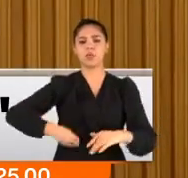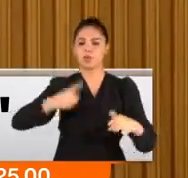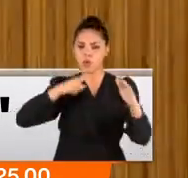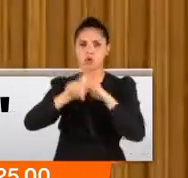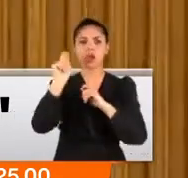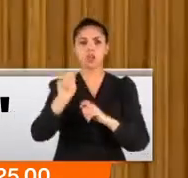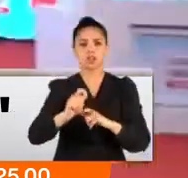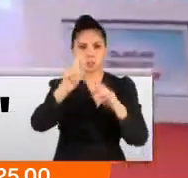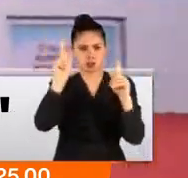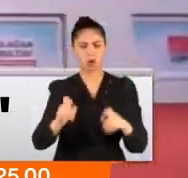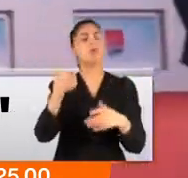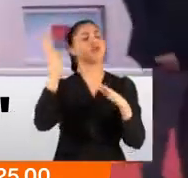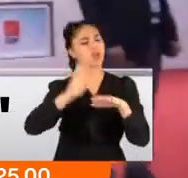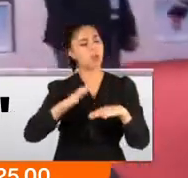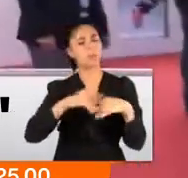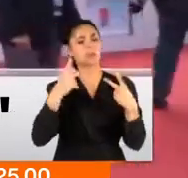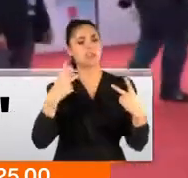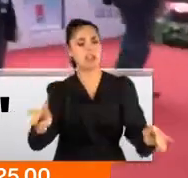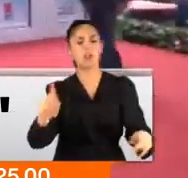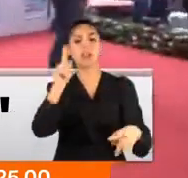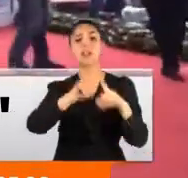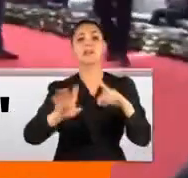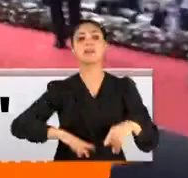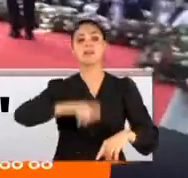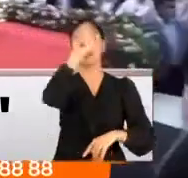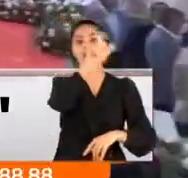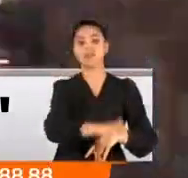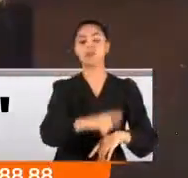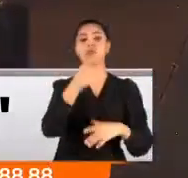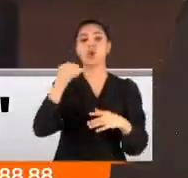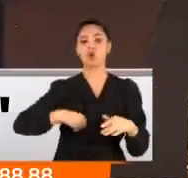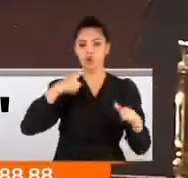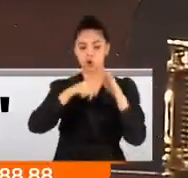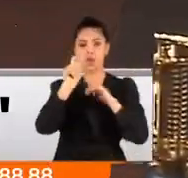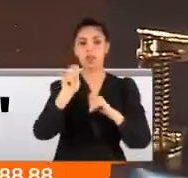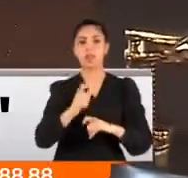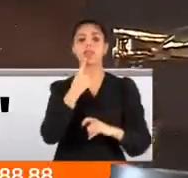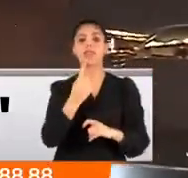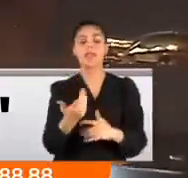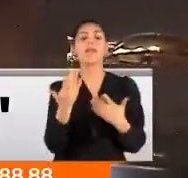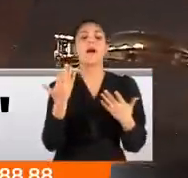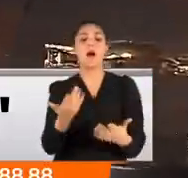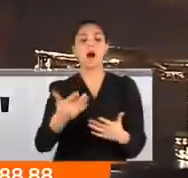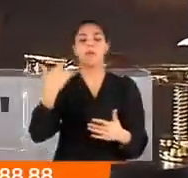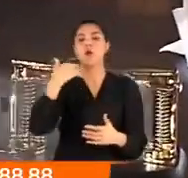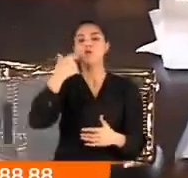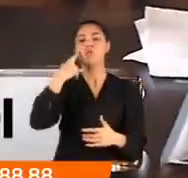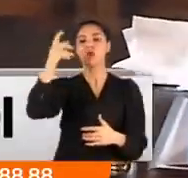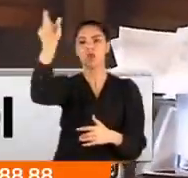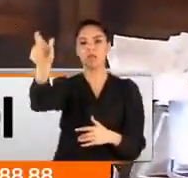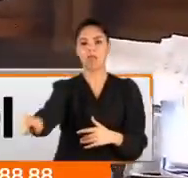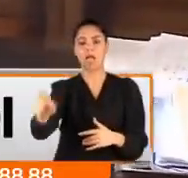bulunacaklar mı? Bulunur. Kılıçdaroğlu suç duyurusunda bulunacaklarmış dedi ama Erdoğan'ın avukatları zaten Cumhurbaşkanı'na